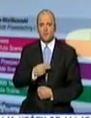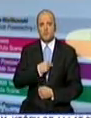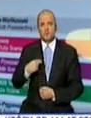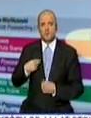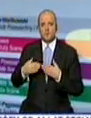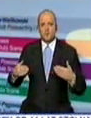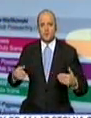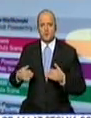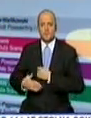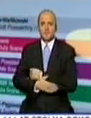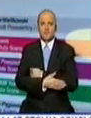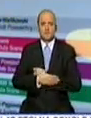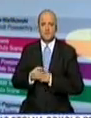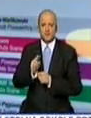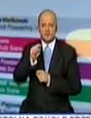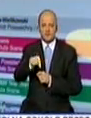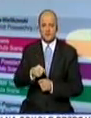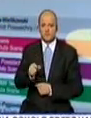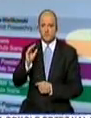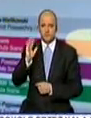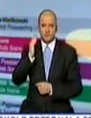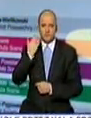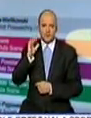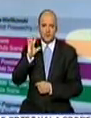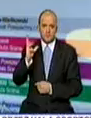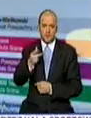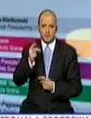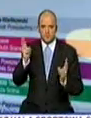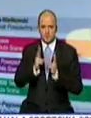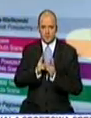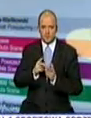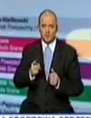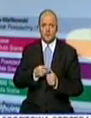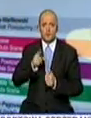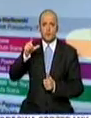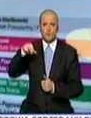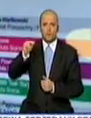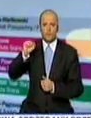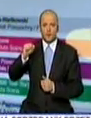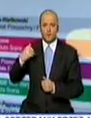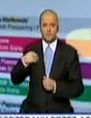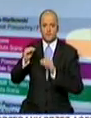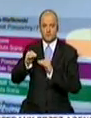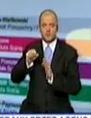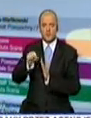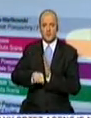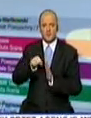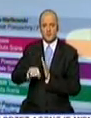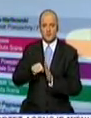Teatru za granicą. To bardzo piękne spotkanie, bo Krystian Lupa uczył reżyserii